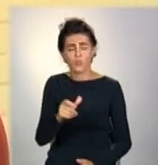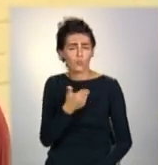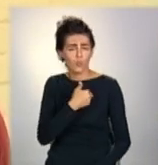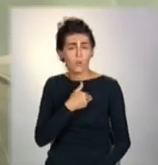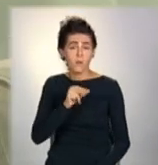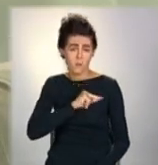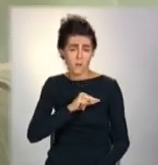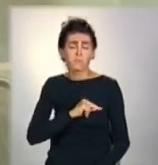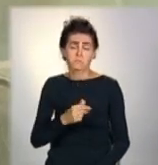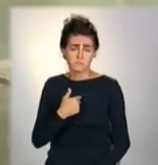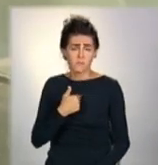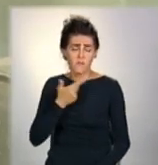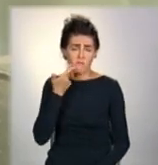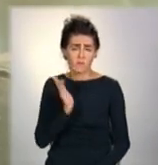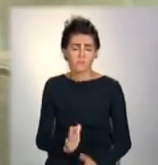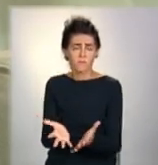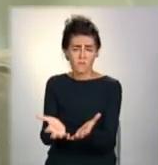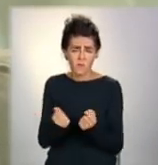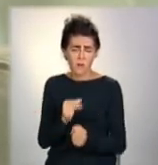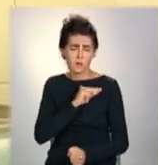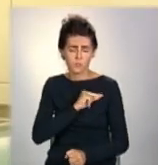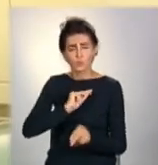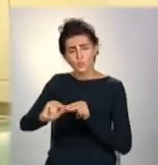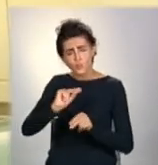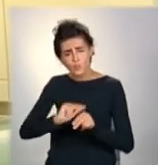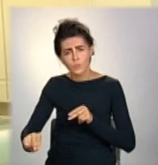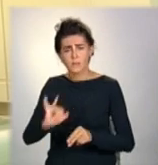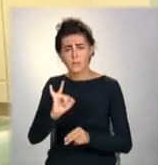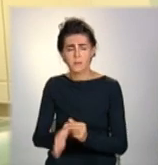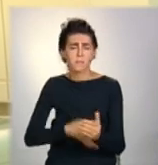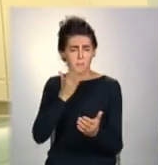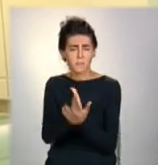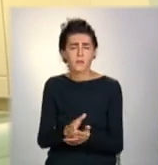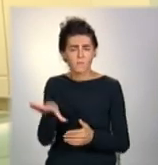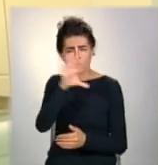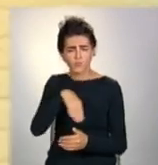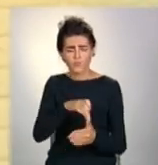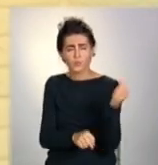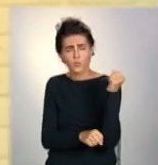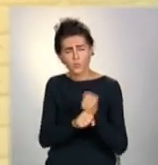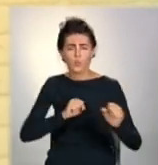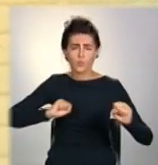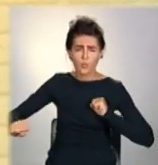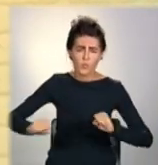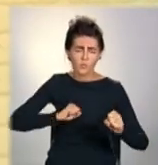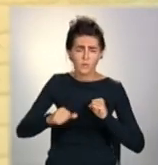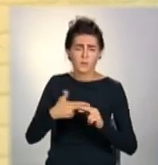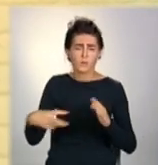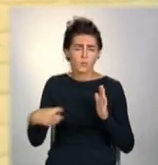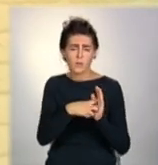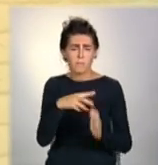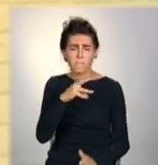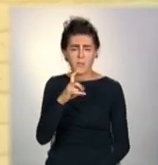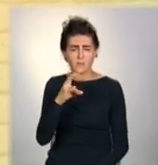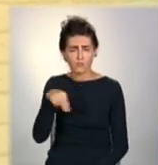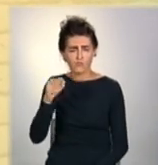ми беремо, працюємо, навчаємо. І лінійні персонали, лінійні руководителі, топ-менеджери. Тобто ми набираємо всіх.